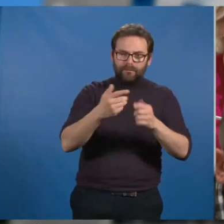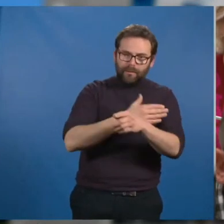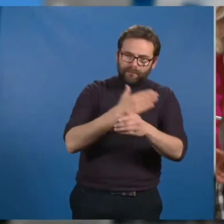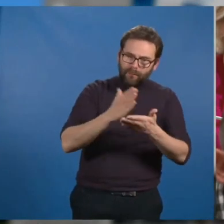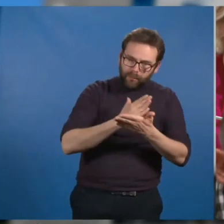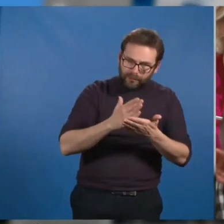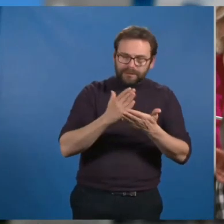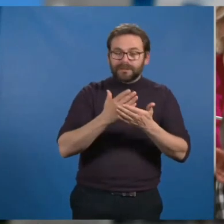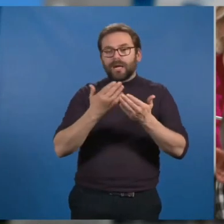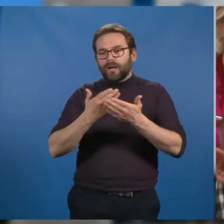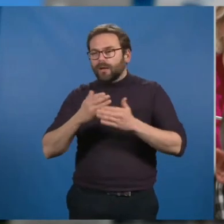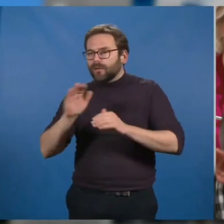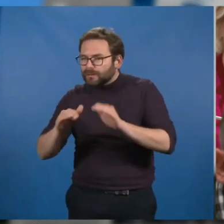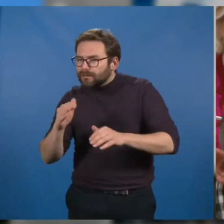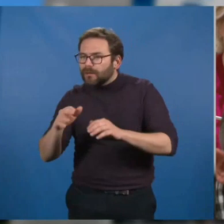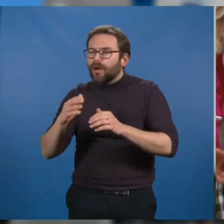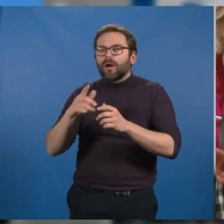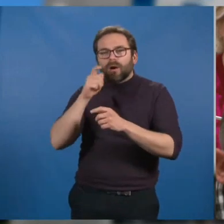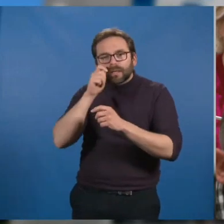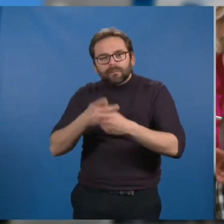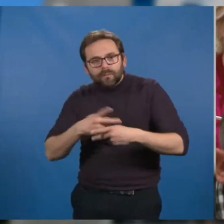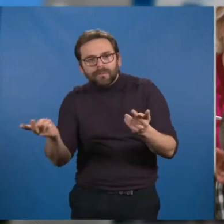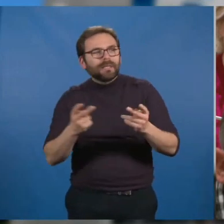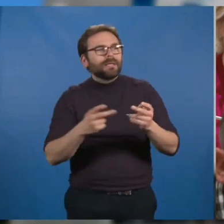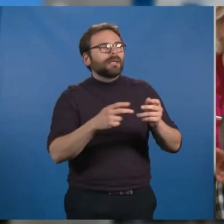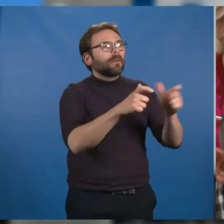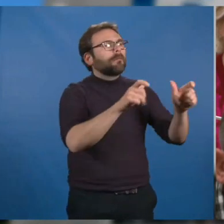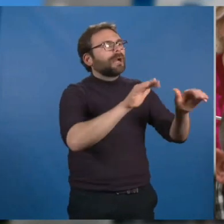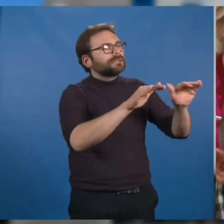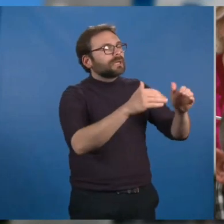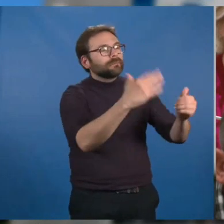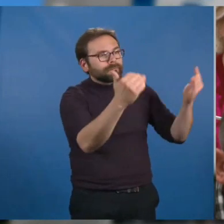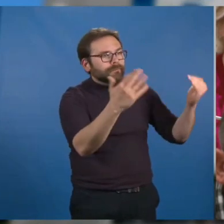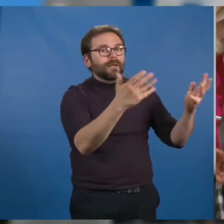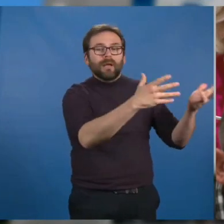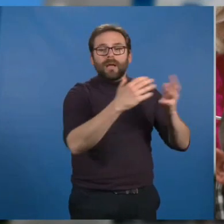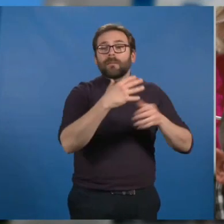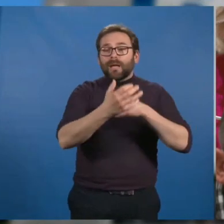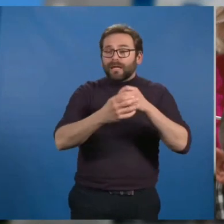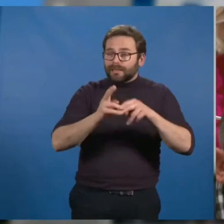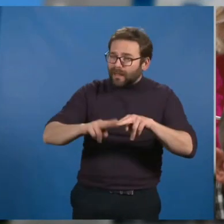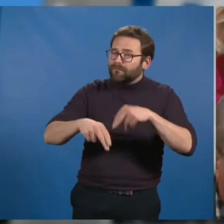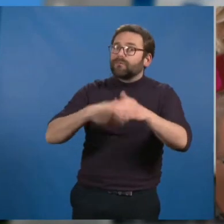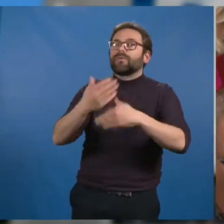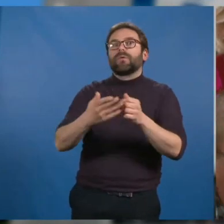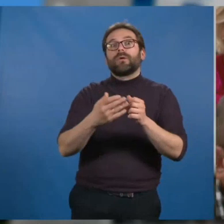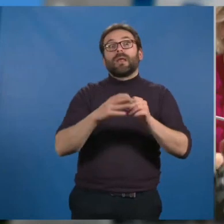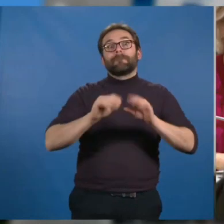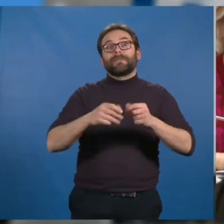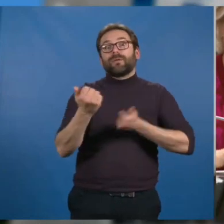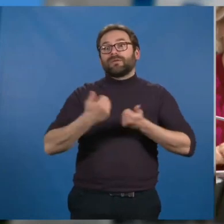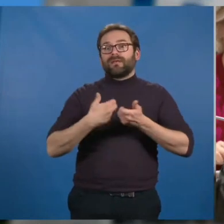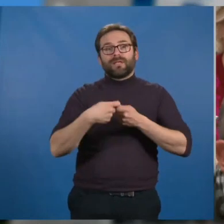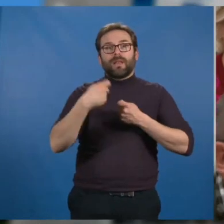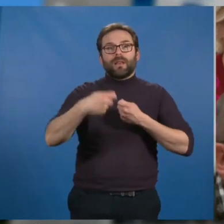concertation, enquête publique, lancement des marchés, puis les travaux, conduisent à additionner les années avant les mises en service effectives.